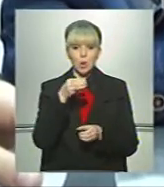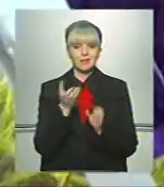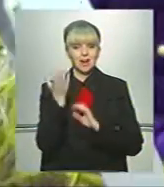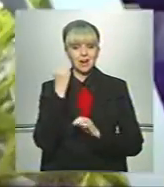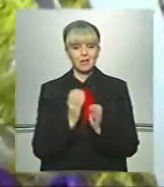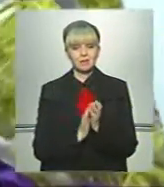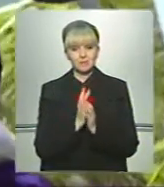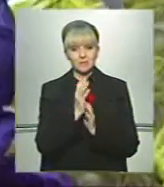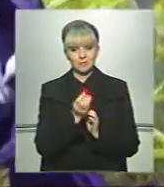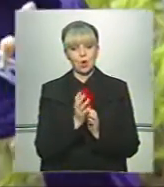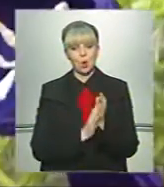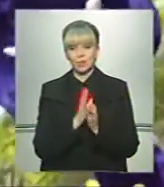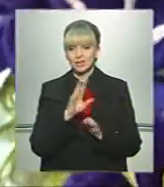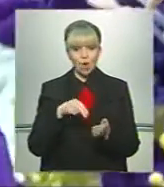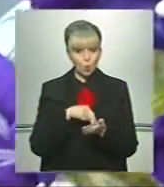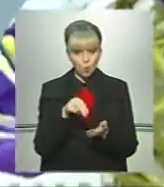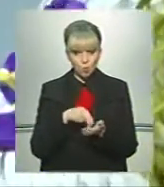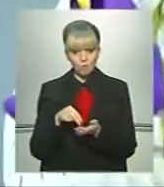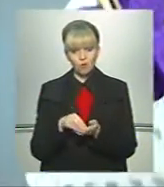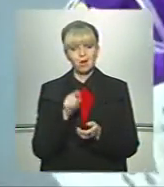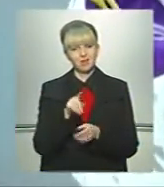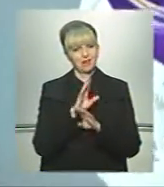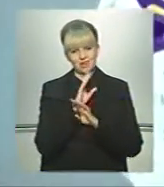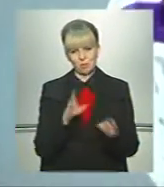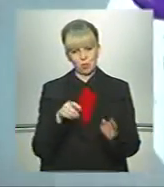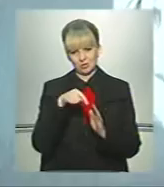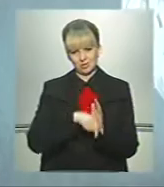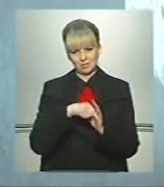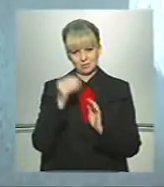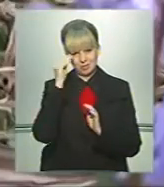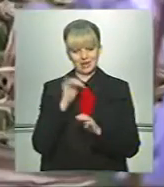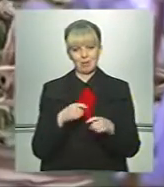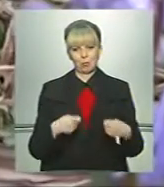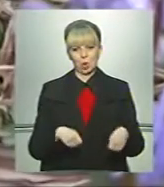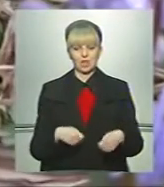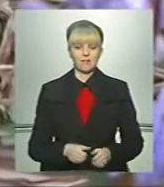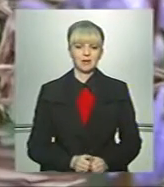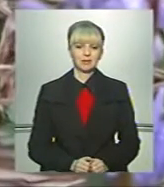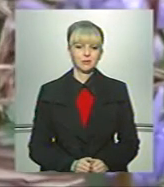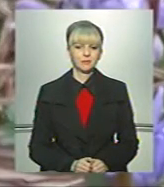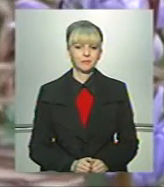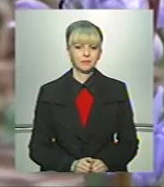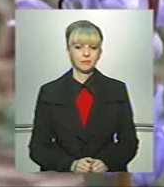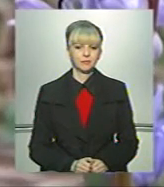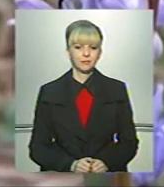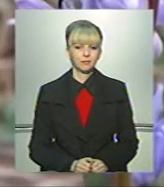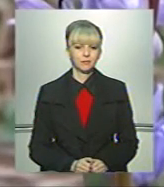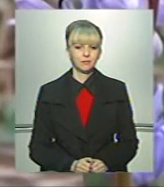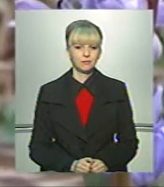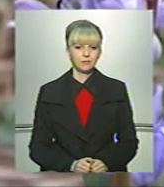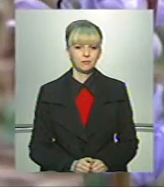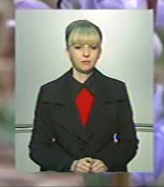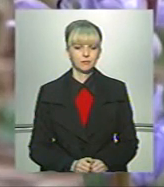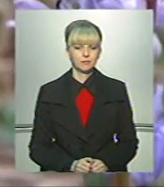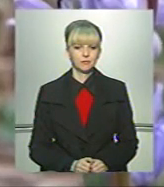ранньоквітучих рослин не купуватимуть, їх не буде сенсу і продавати. Галина Комерзан, Андрій Буліга, телеканал